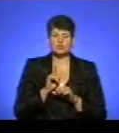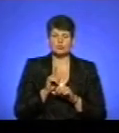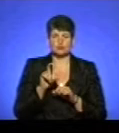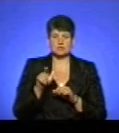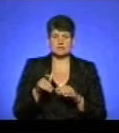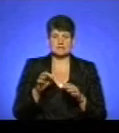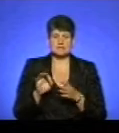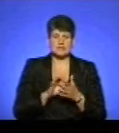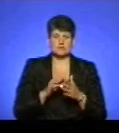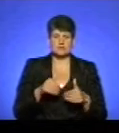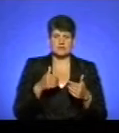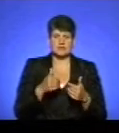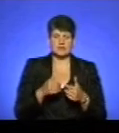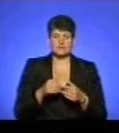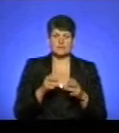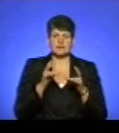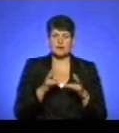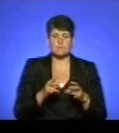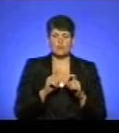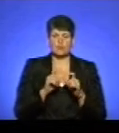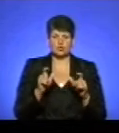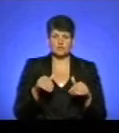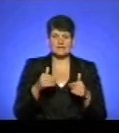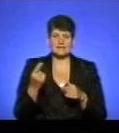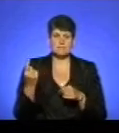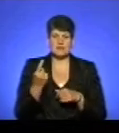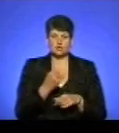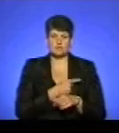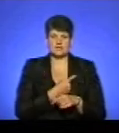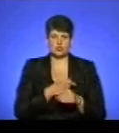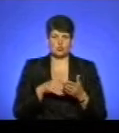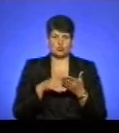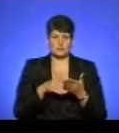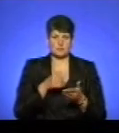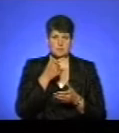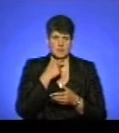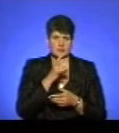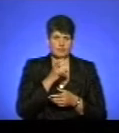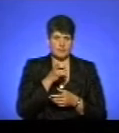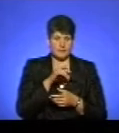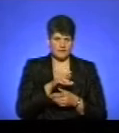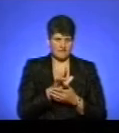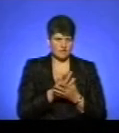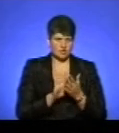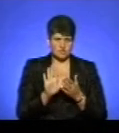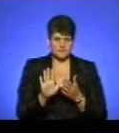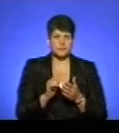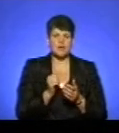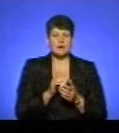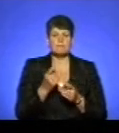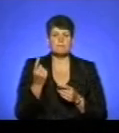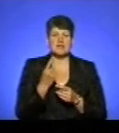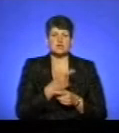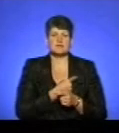зверталися в трампун, щоб надати теж людині першу медичну допомогу. Пані Надія, прошу вибачення, от в чому полягається